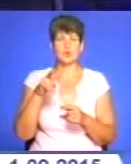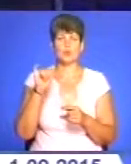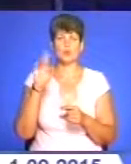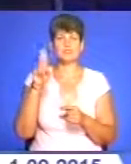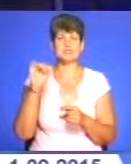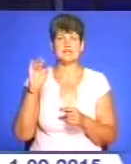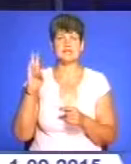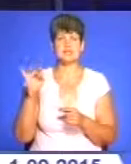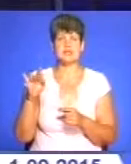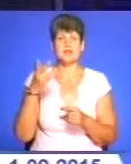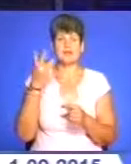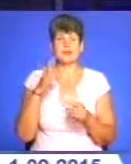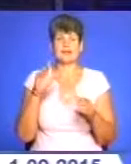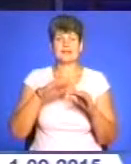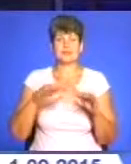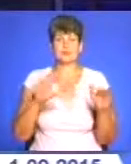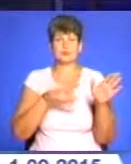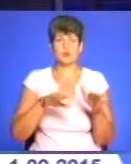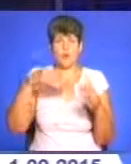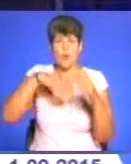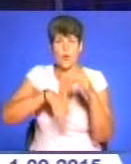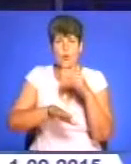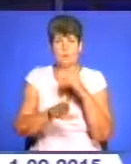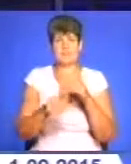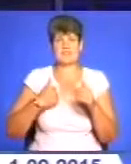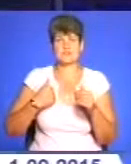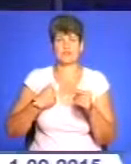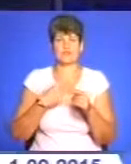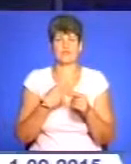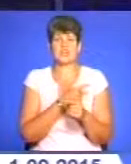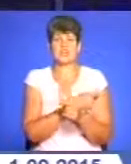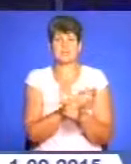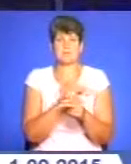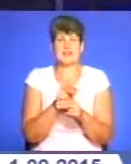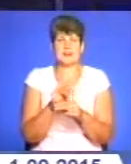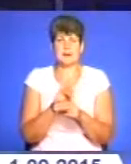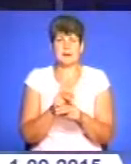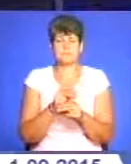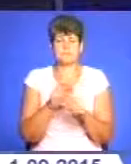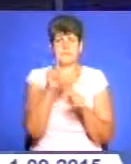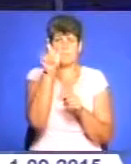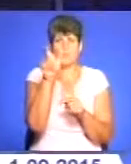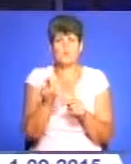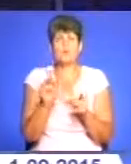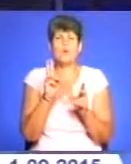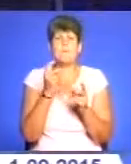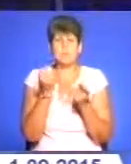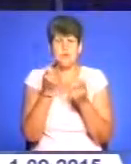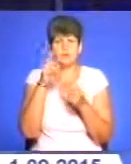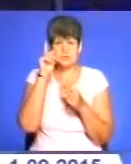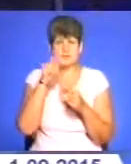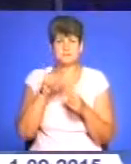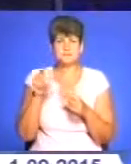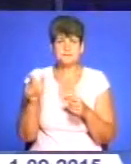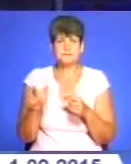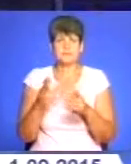минуло в окопах під кулями та у військових шпиталях. Постать, про яку так мало знають тернополяни, відтепер постала